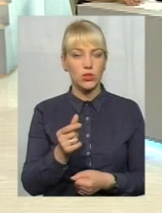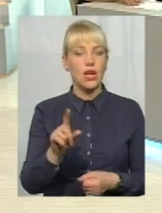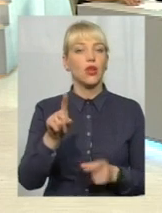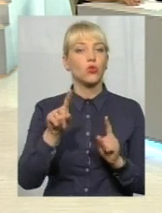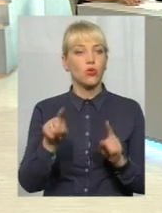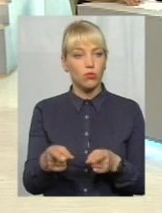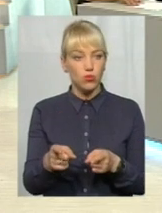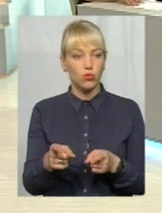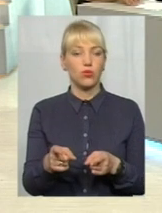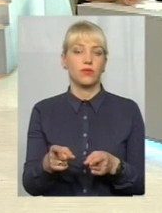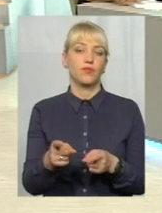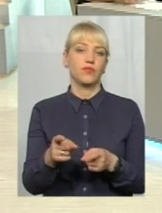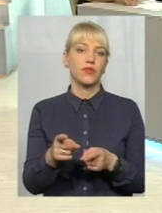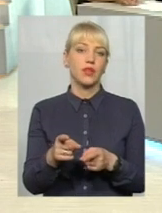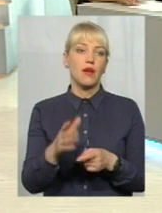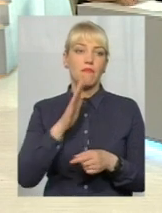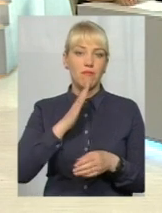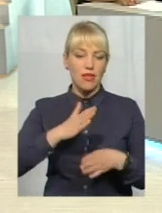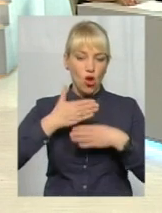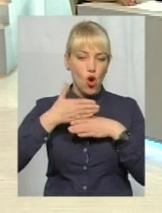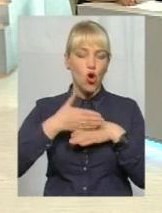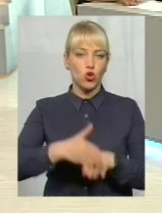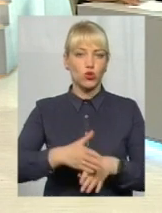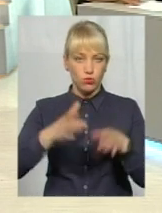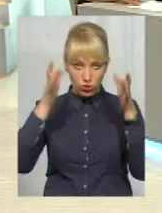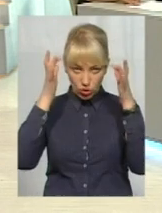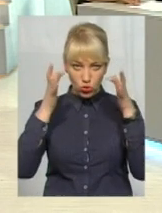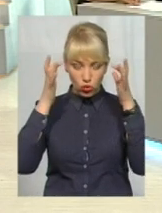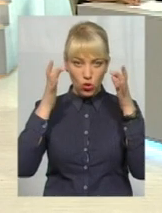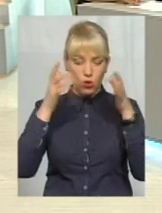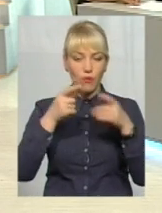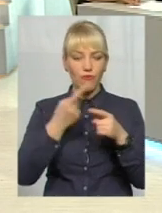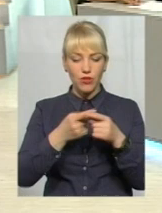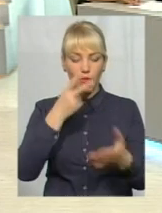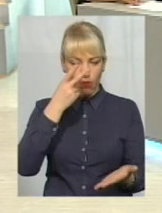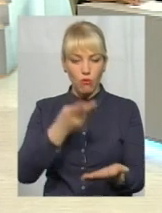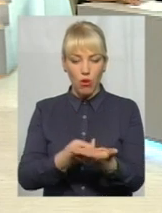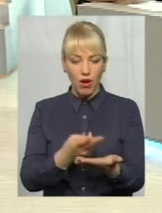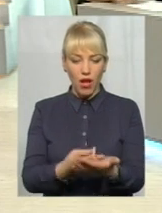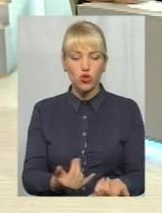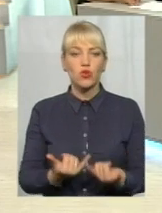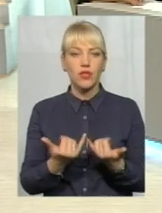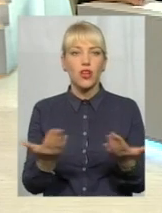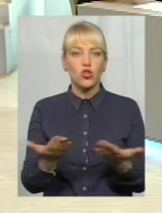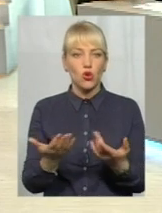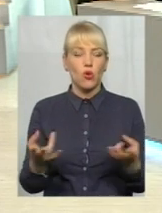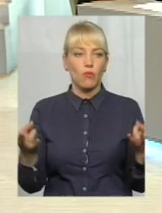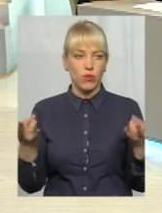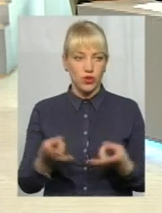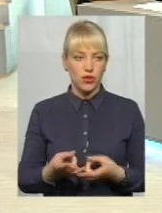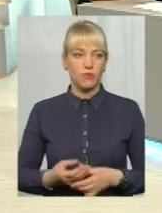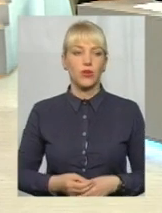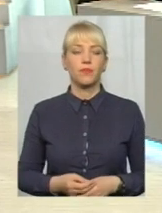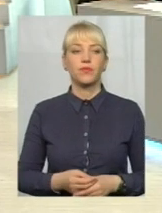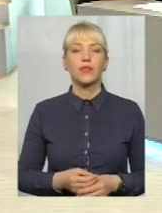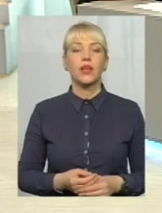мій розбитий шолом, в мене він, на жаль, не з собою, він наглядно показує, для чого він потрібен. Дякую, пане Віталію. Пане